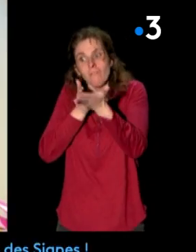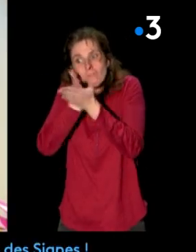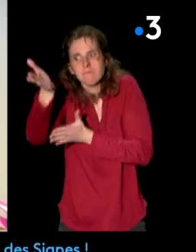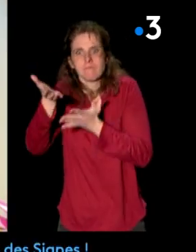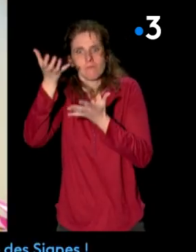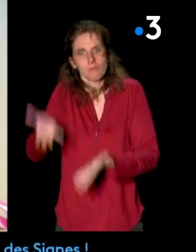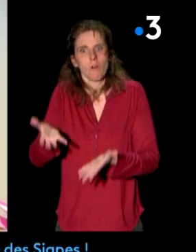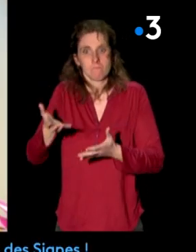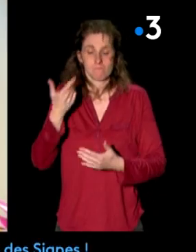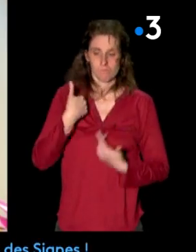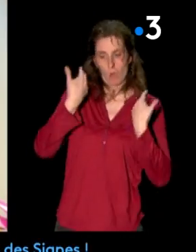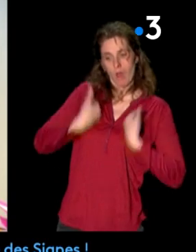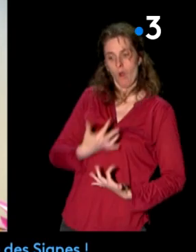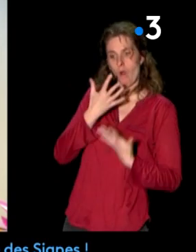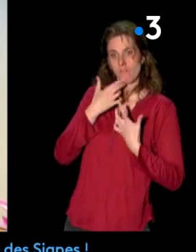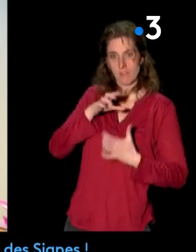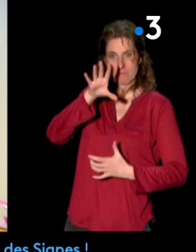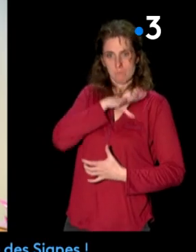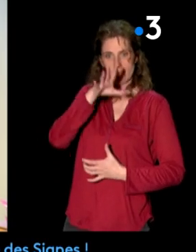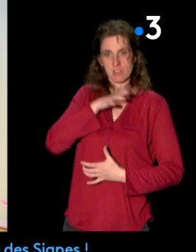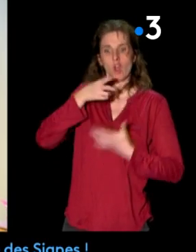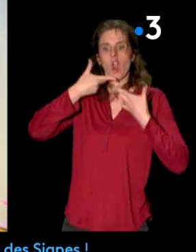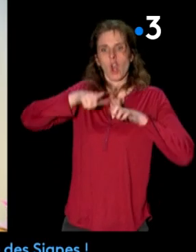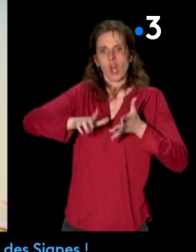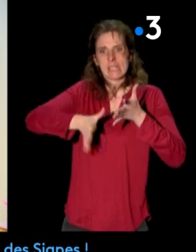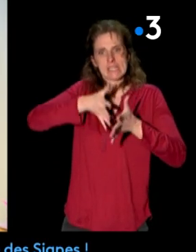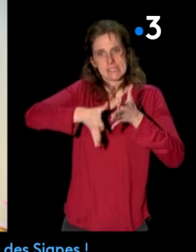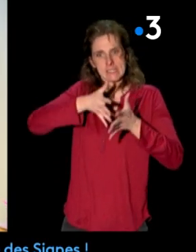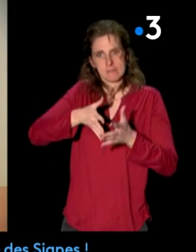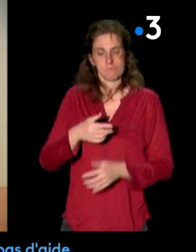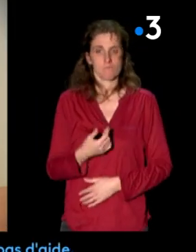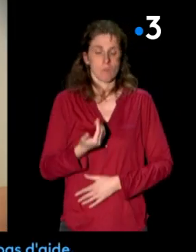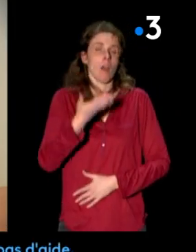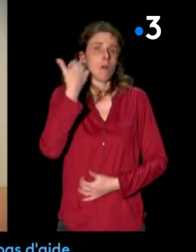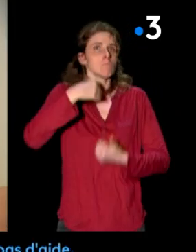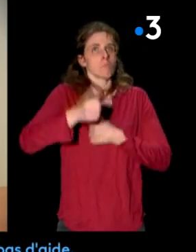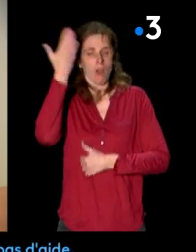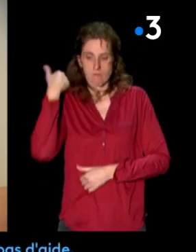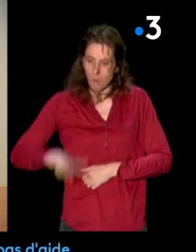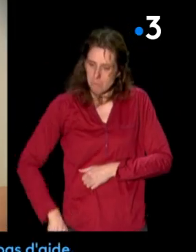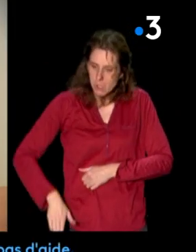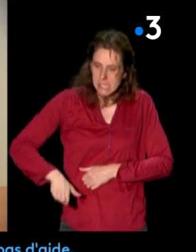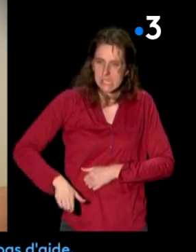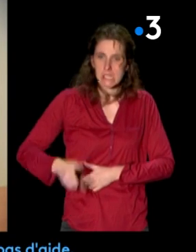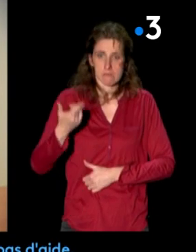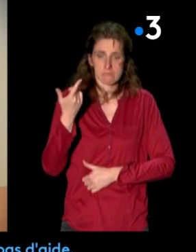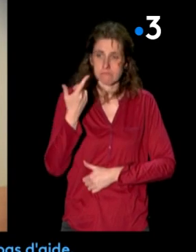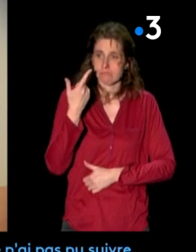J'ai envie d'être professeure en langue des signes. Moi, quand j'étais petite, il n'y avait pas d'aide.